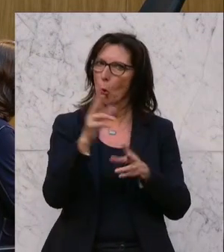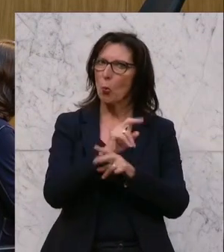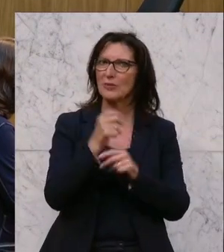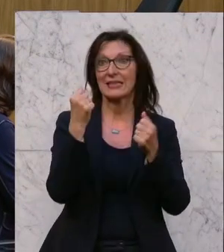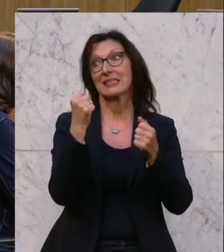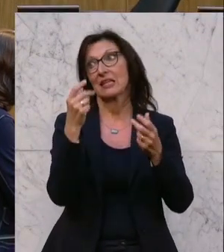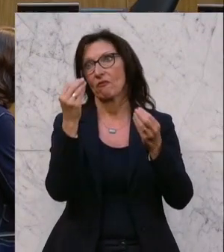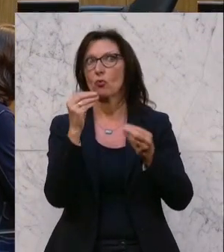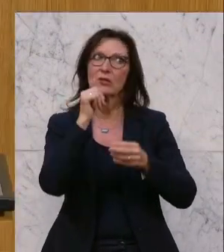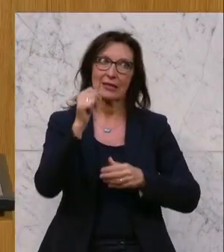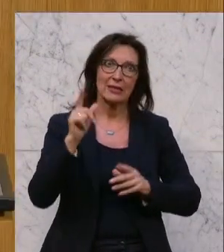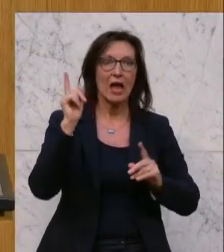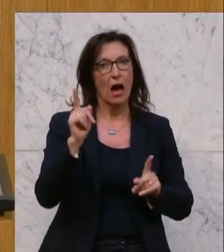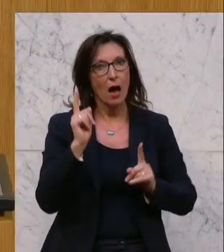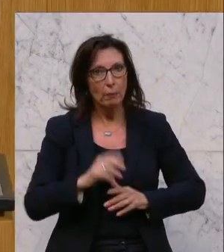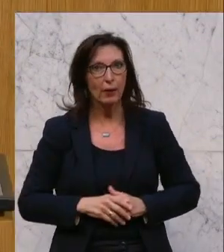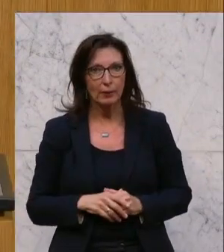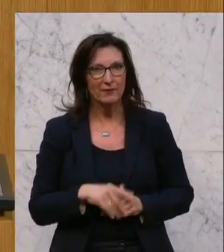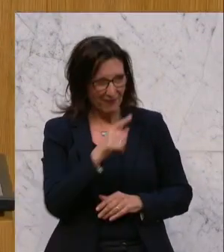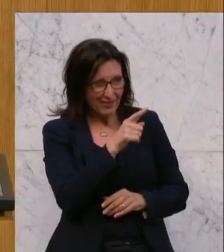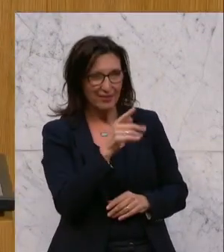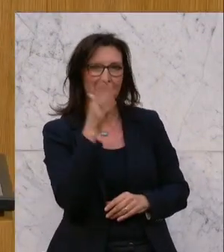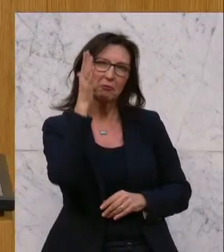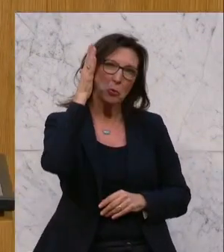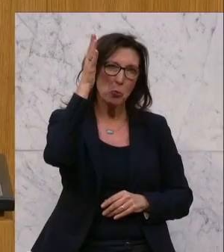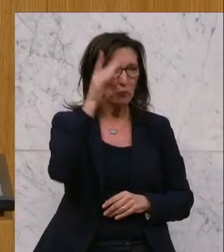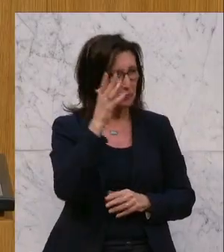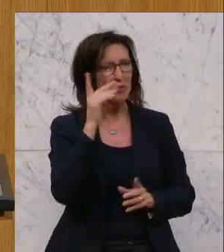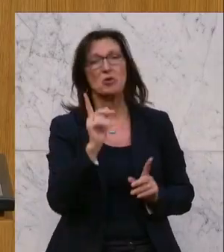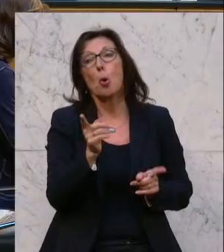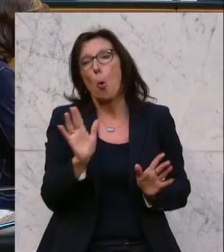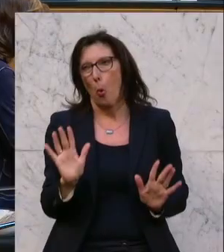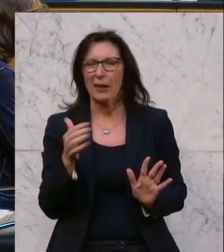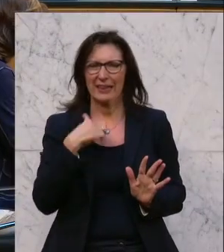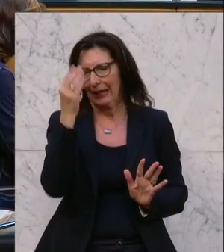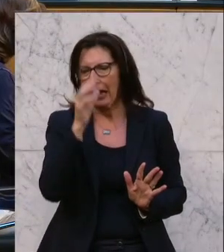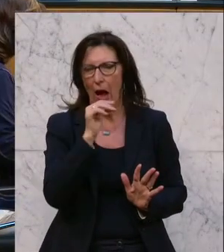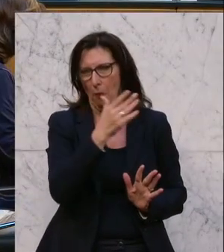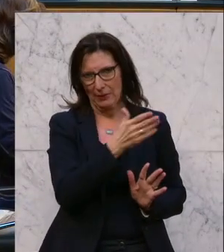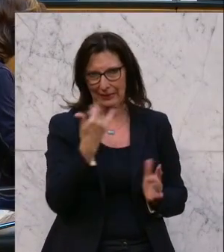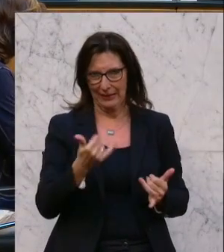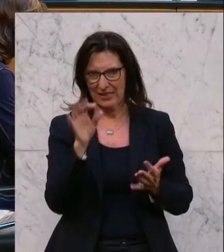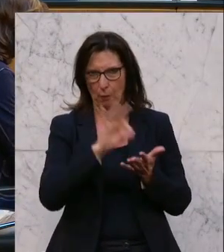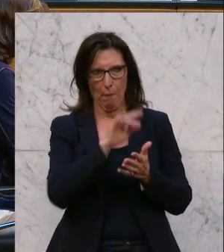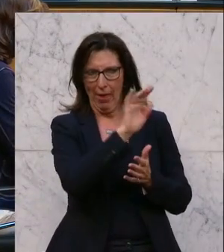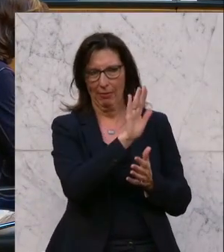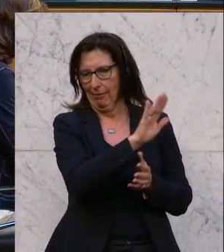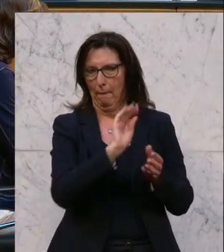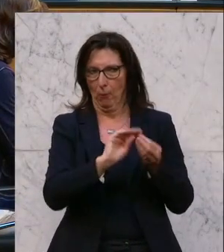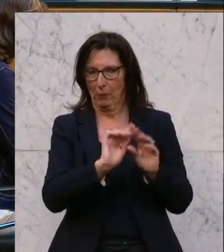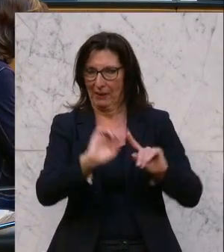nicht. Aber wenn es ihr mal wieder den Innenminister stellen solltet, was ich nicht glaube, gibt es momentan ganz andere Probleme.